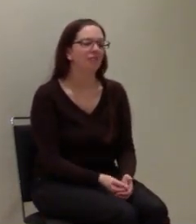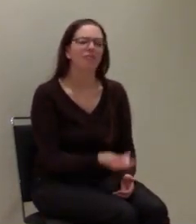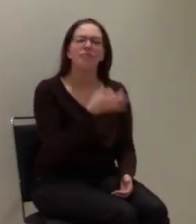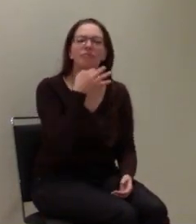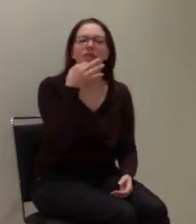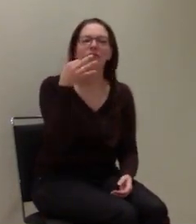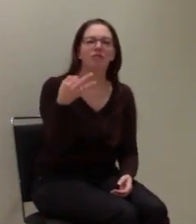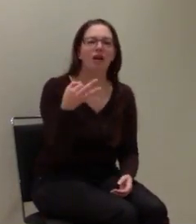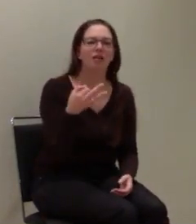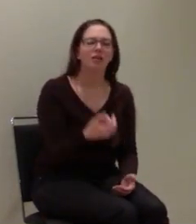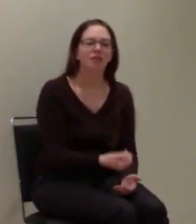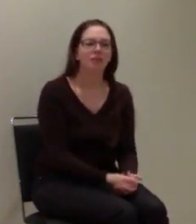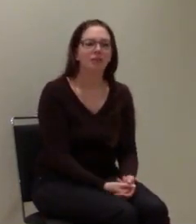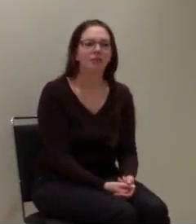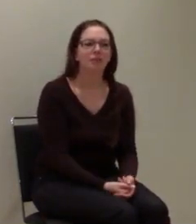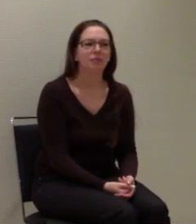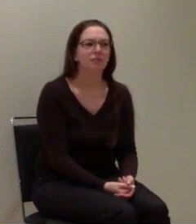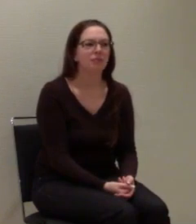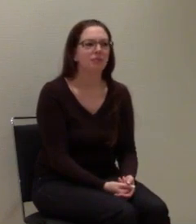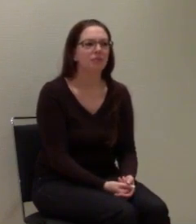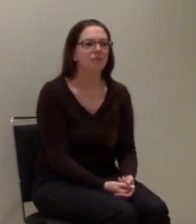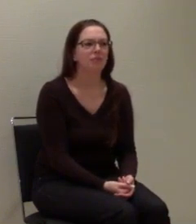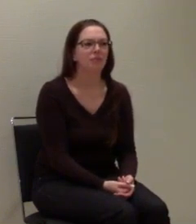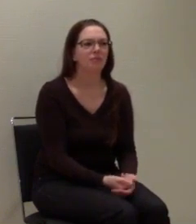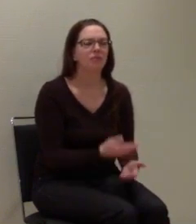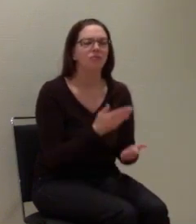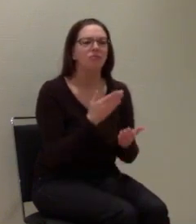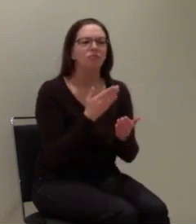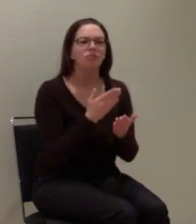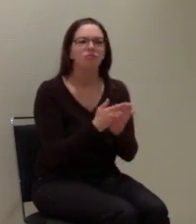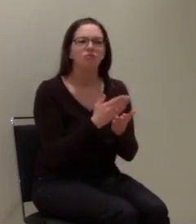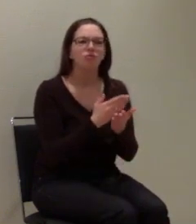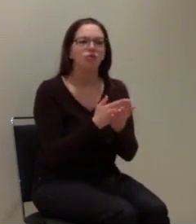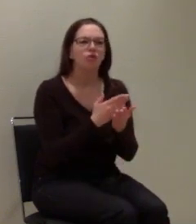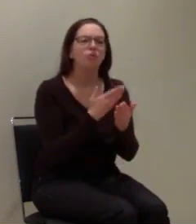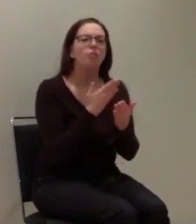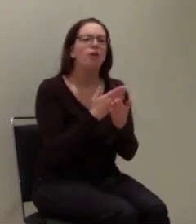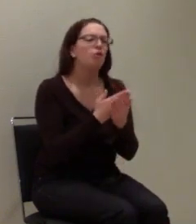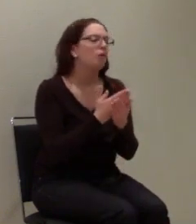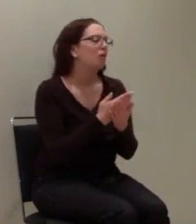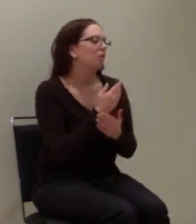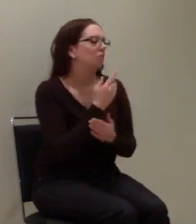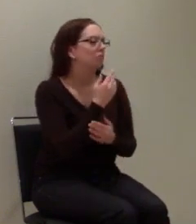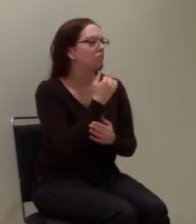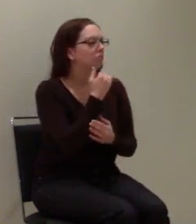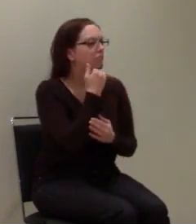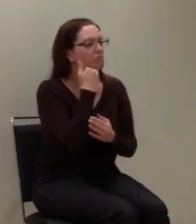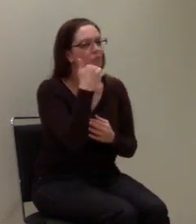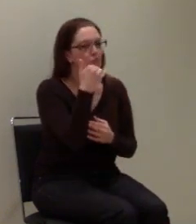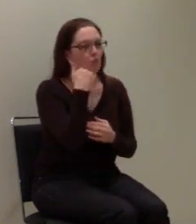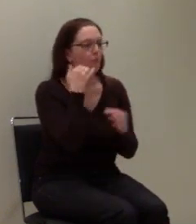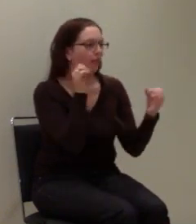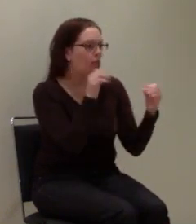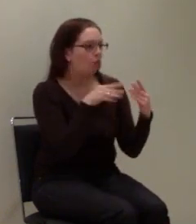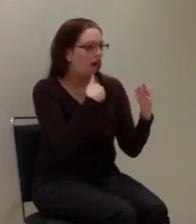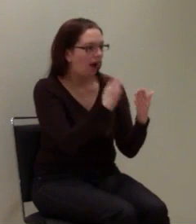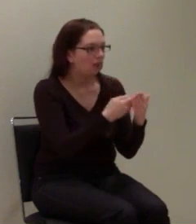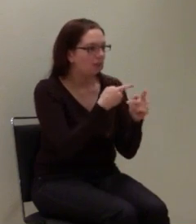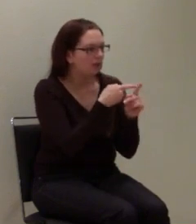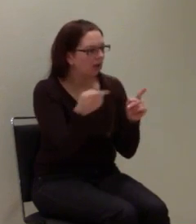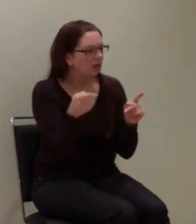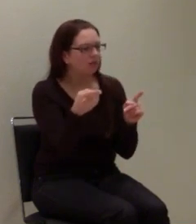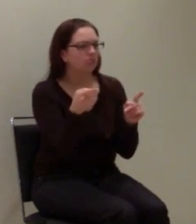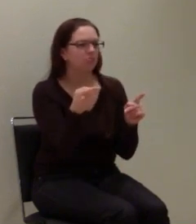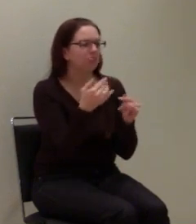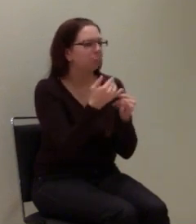Inwiefern wird das jetzt mit den Unternehmen auch darüber gesprochen, also mit den Mobilfunkanbietern, die hatten ja im letzten Jahr